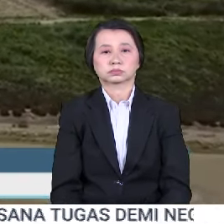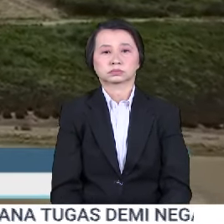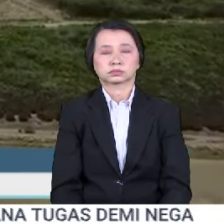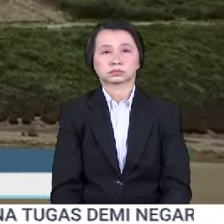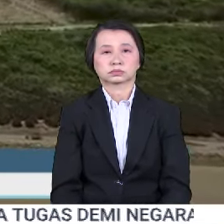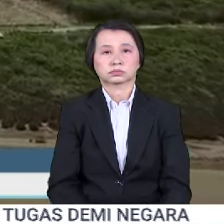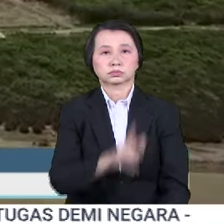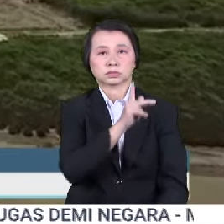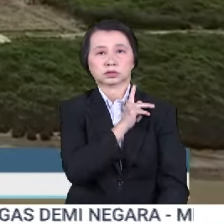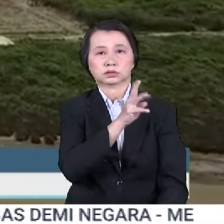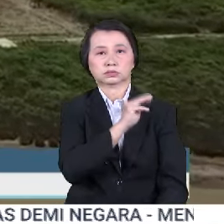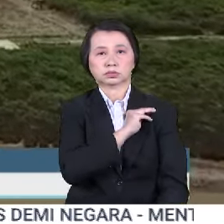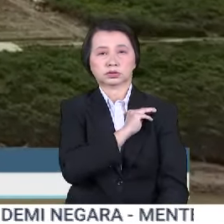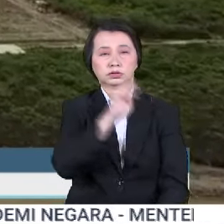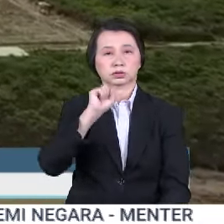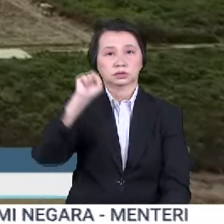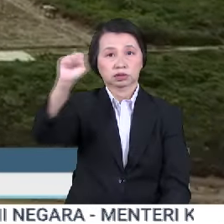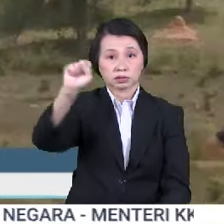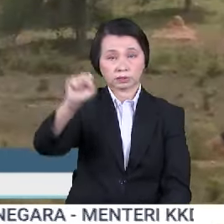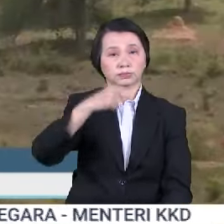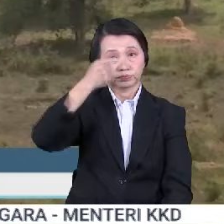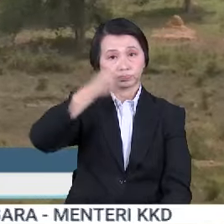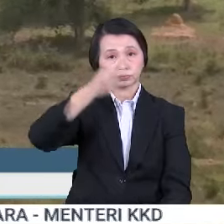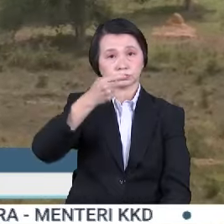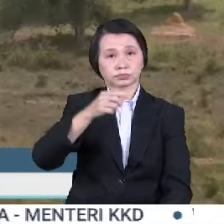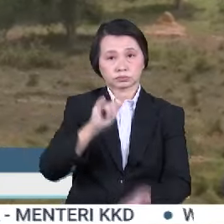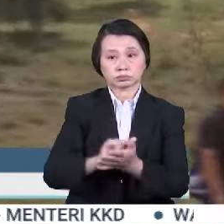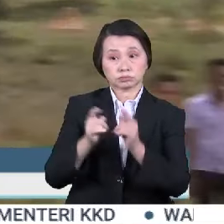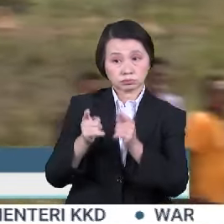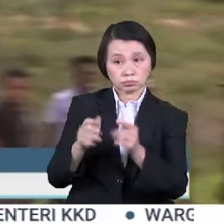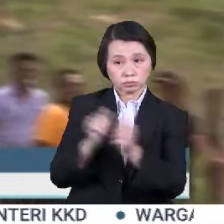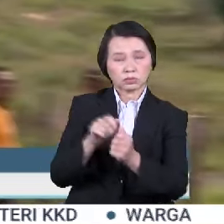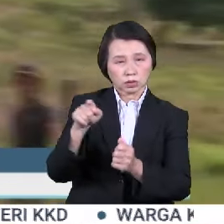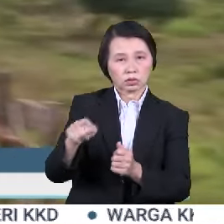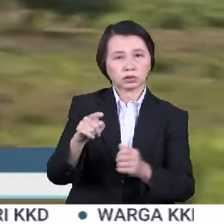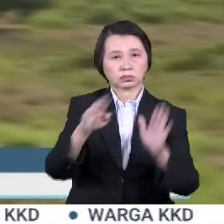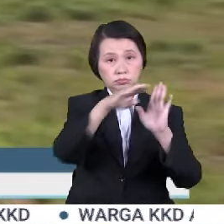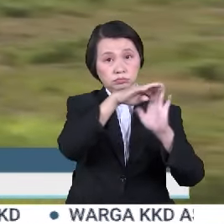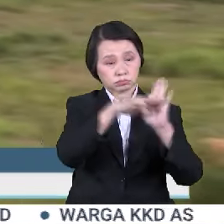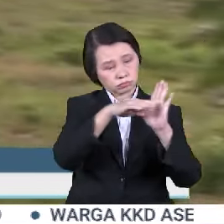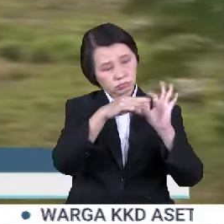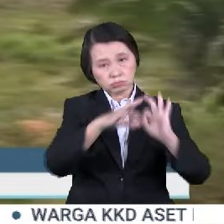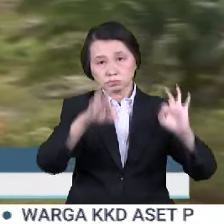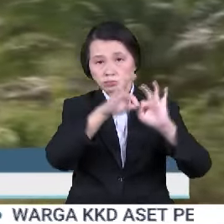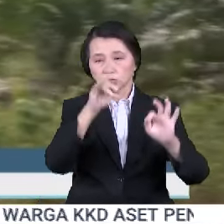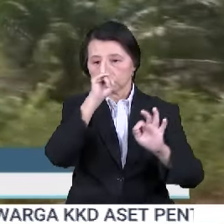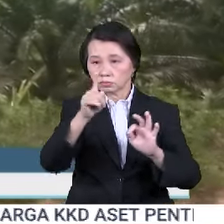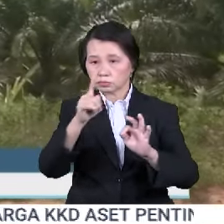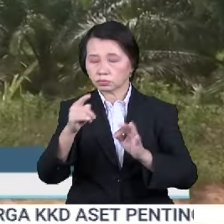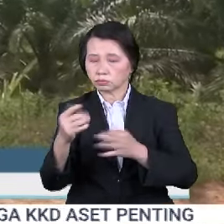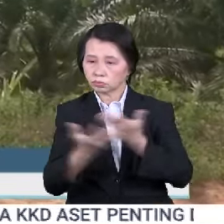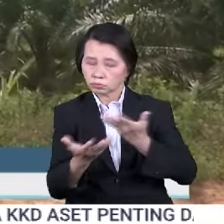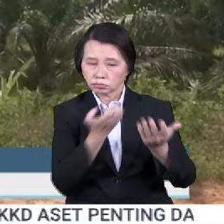Ketua Menteri Sabah Datuk Seri Panglima Haji Jinor berkata, langkah berkenaan merupakan antara agenda utama dalam memastikan interaksi